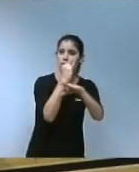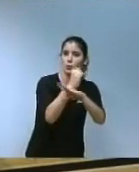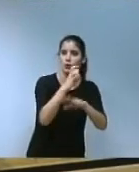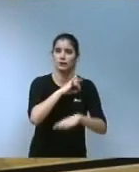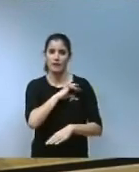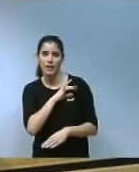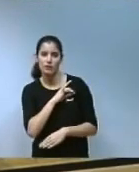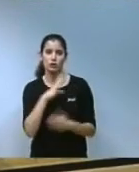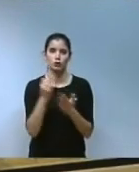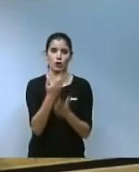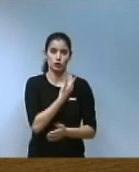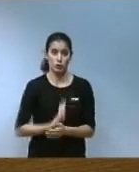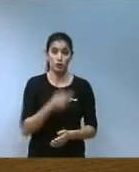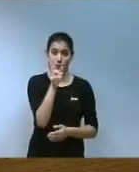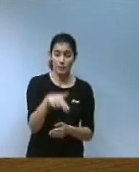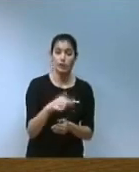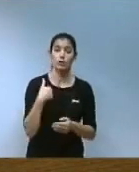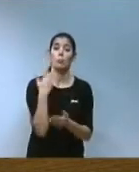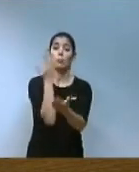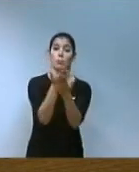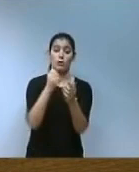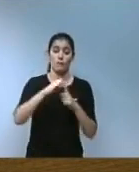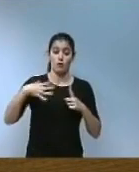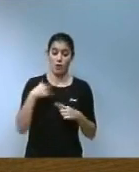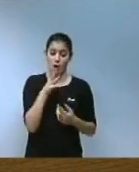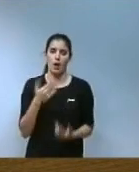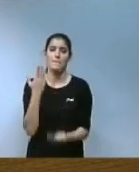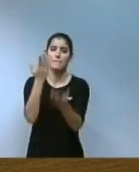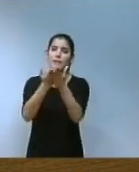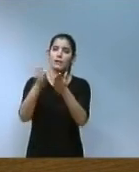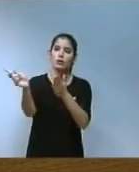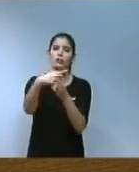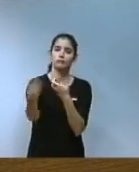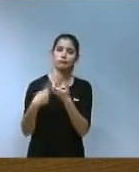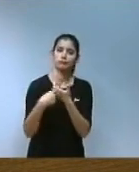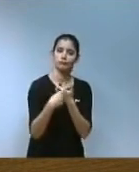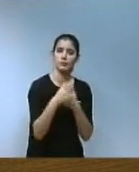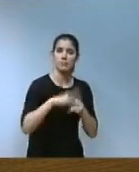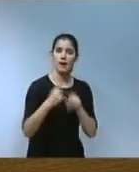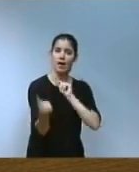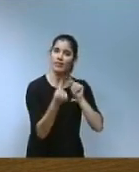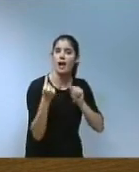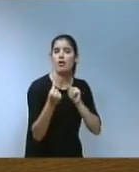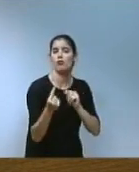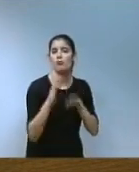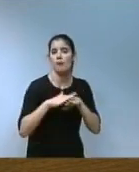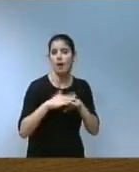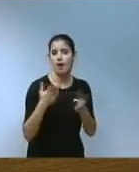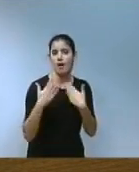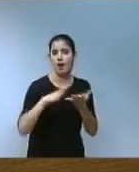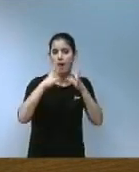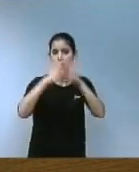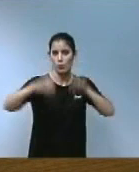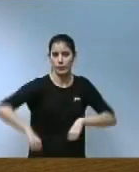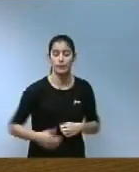als que demana des d'aquest fòrum la seva implicació i responsabilitat en el marc de diàleg social. Nosaltres